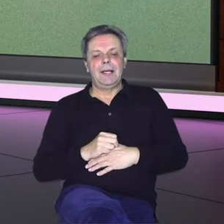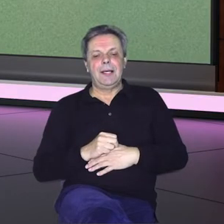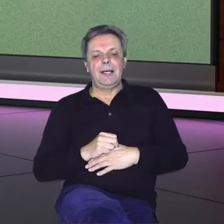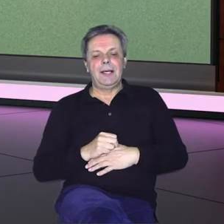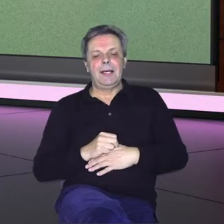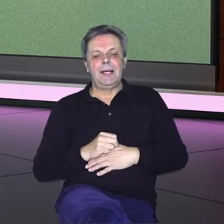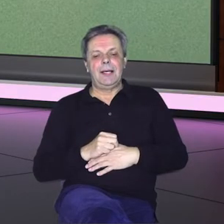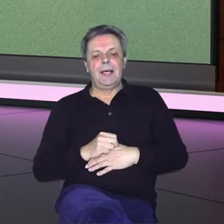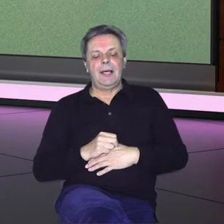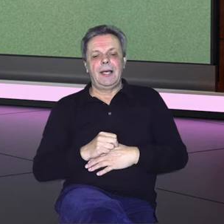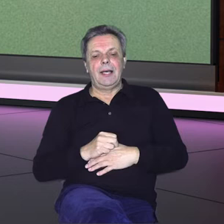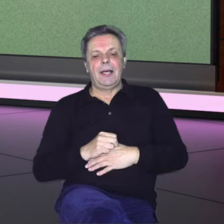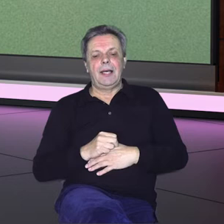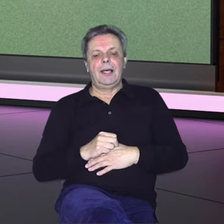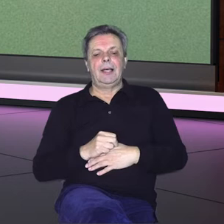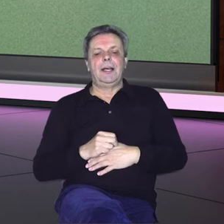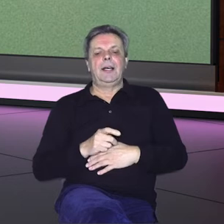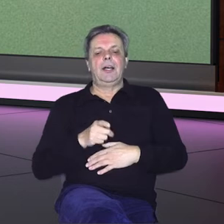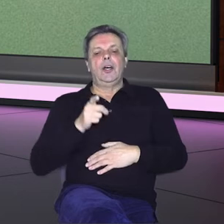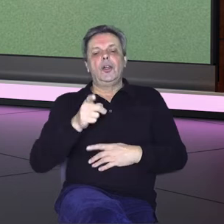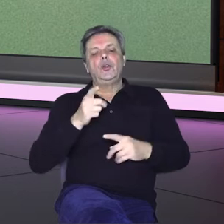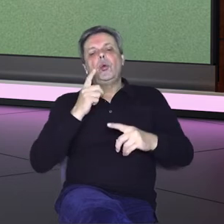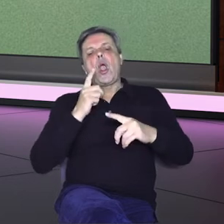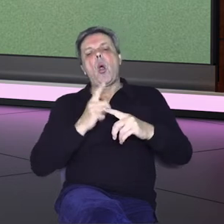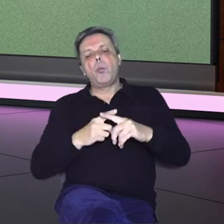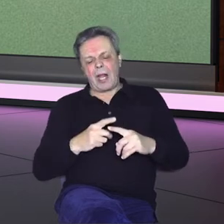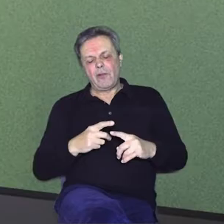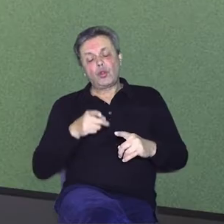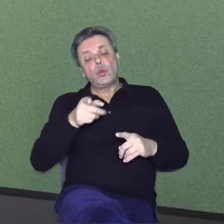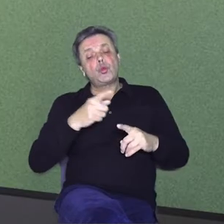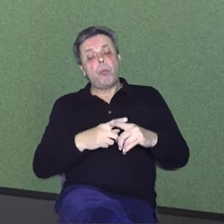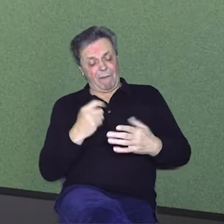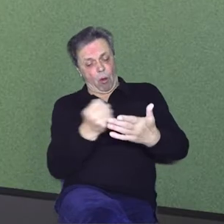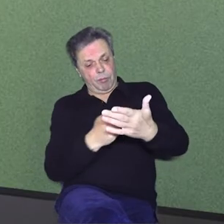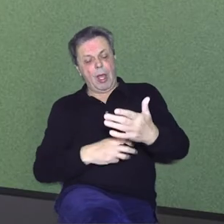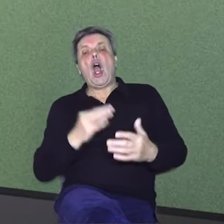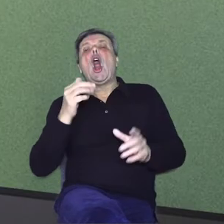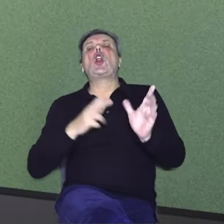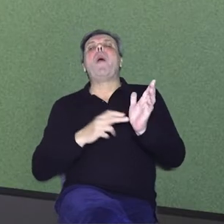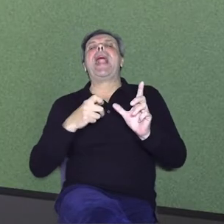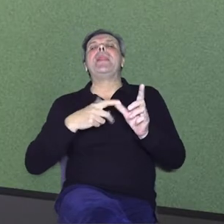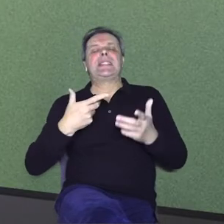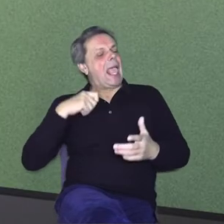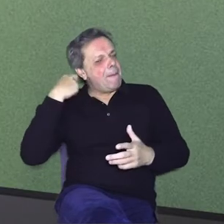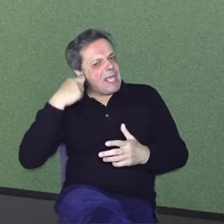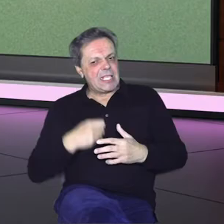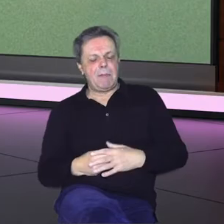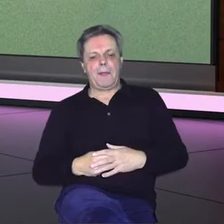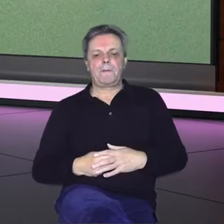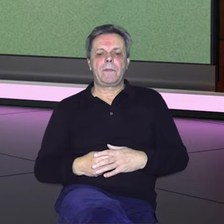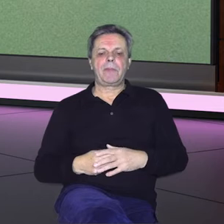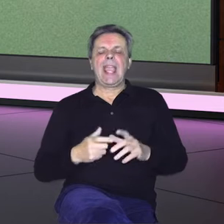loš sam ja David Copperfield. Dakle, ovdje imam upravo sefarske romanse. Treba objasniti gledateljicama i gledateljima.